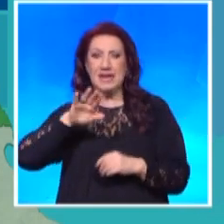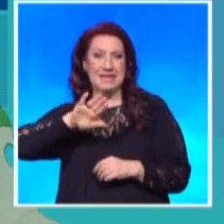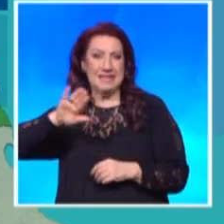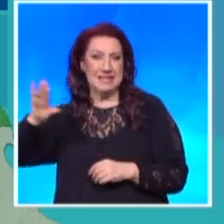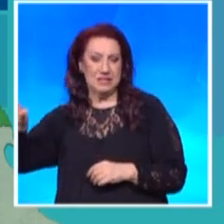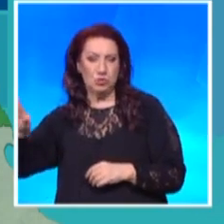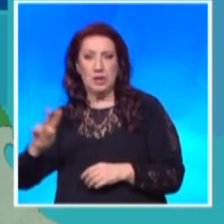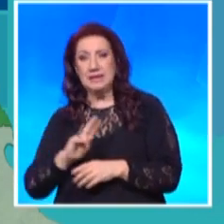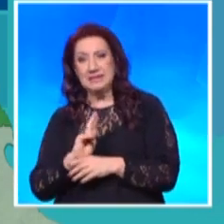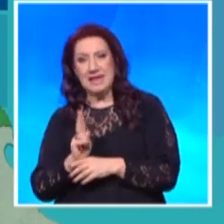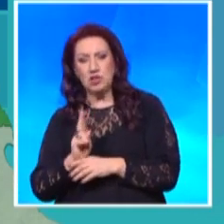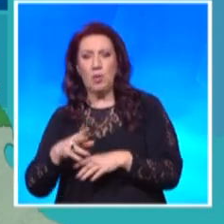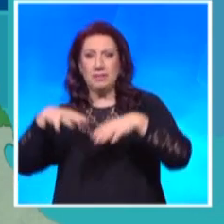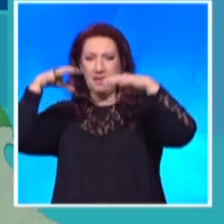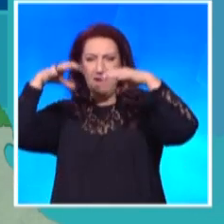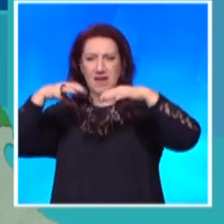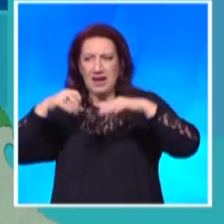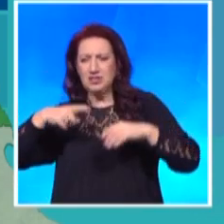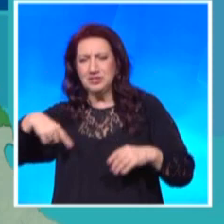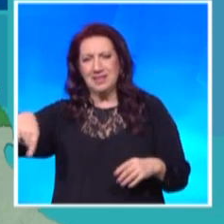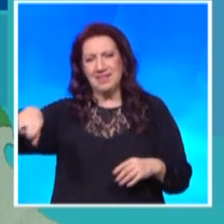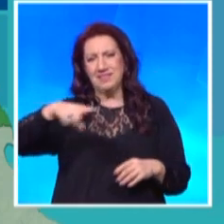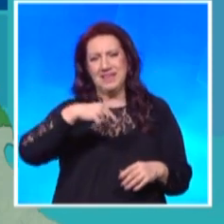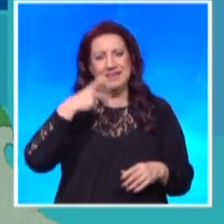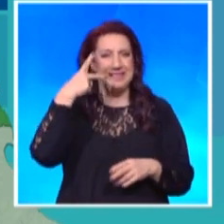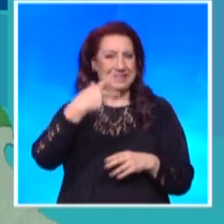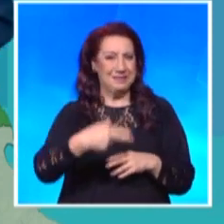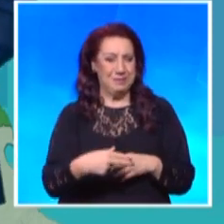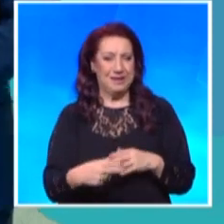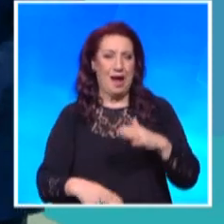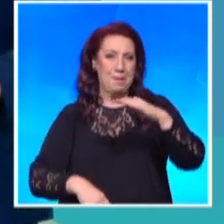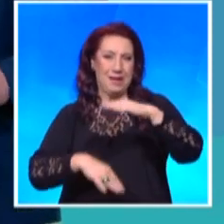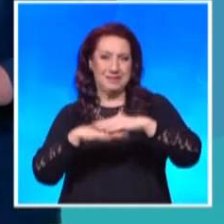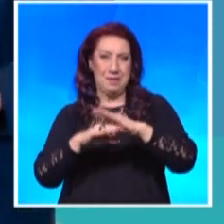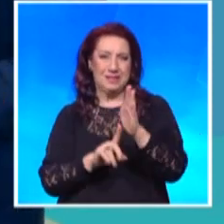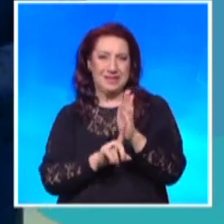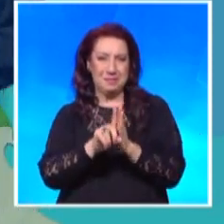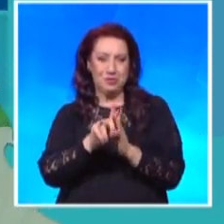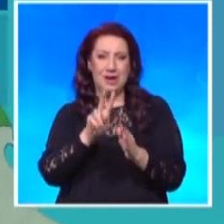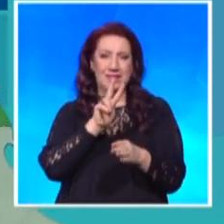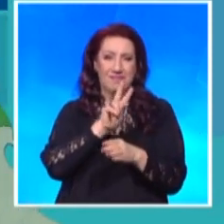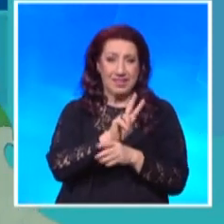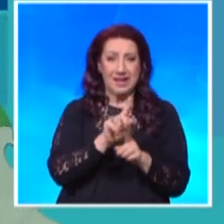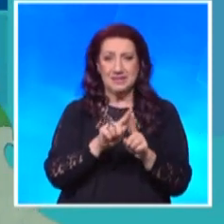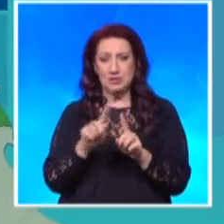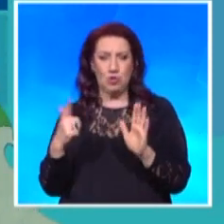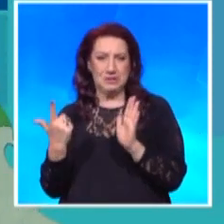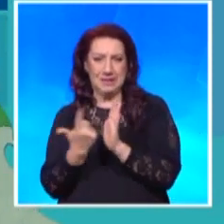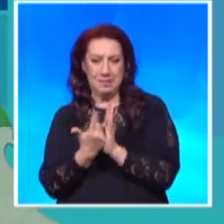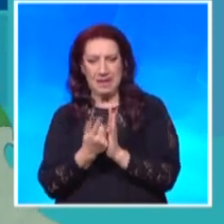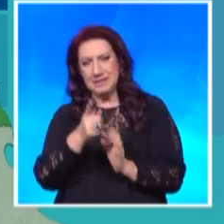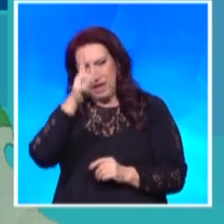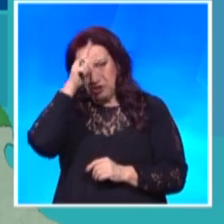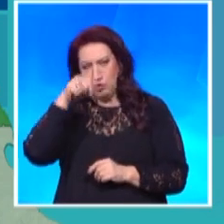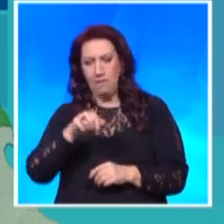Дъжд Максималните температури в страната утре между 12 и 17 градуса. В столицата около